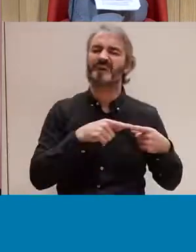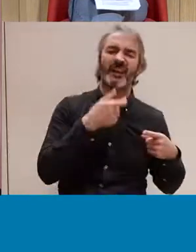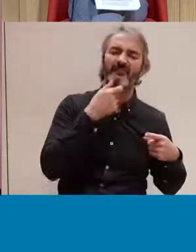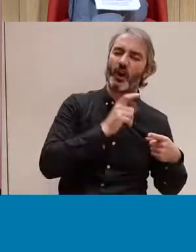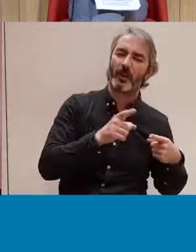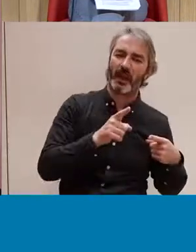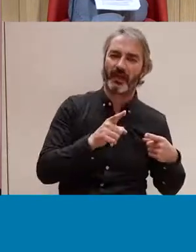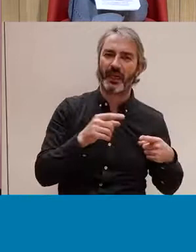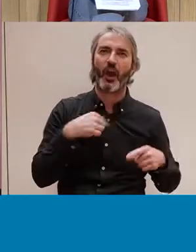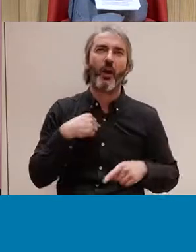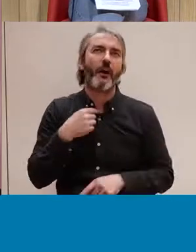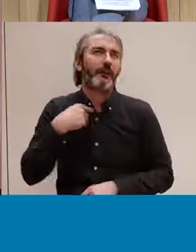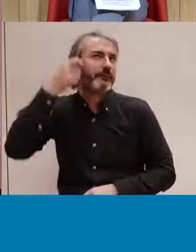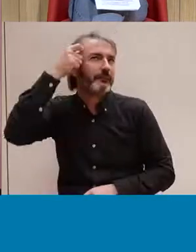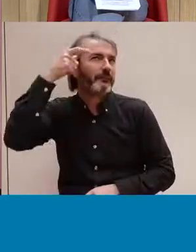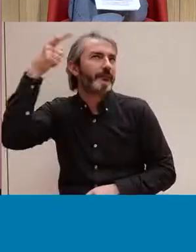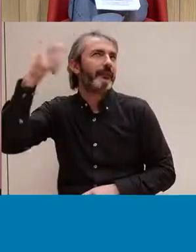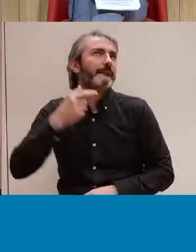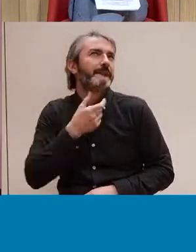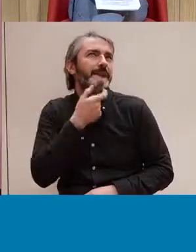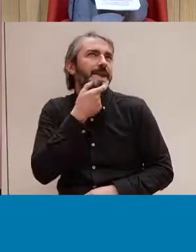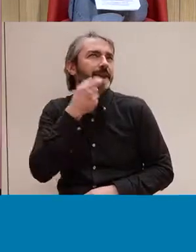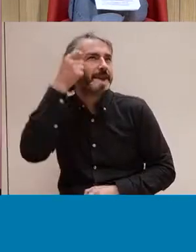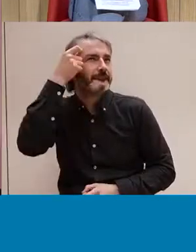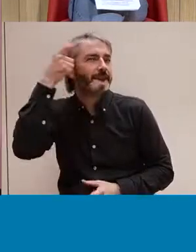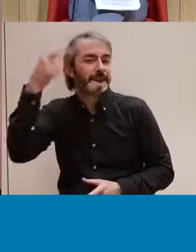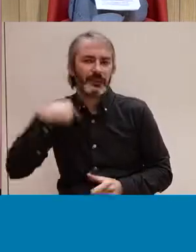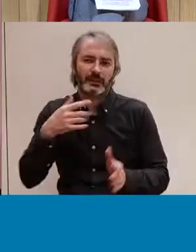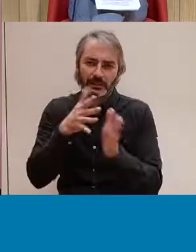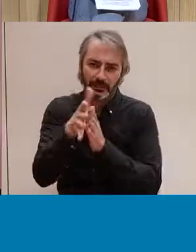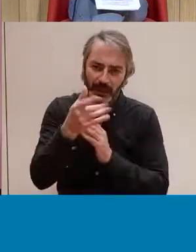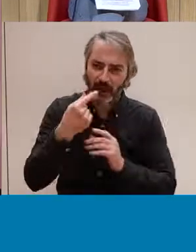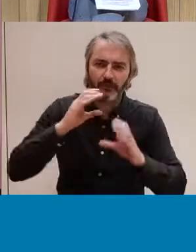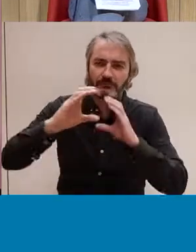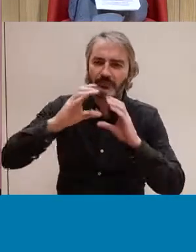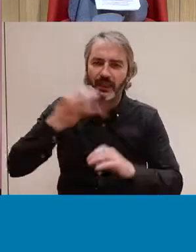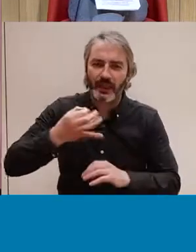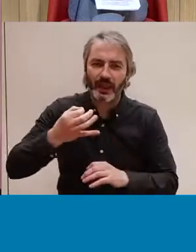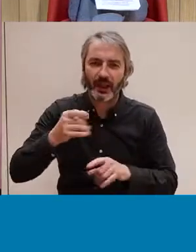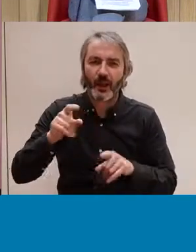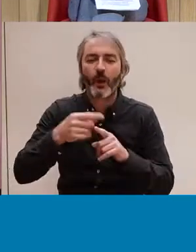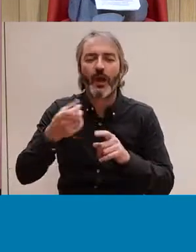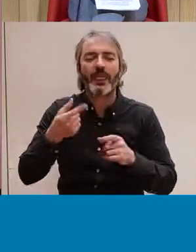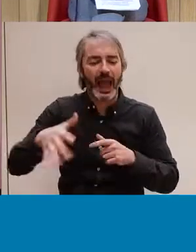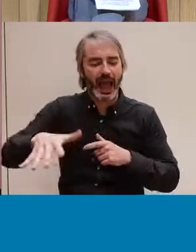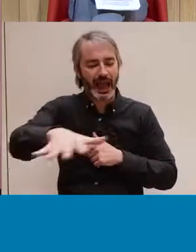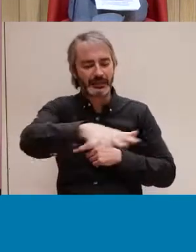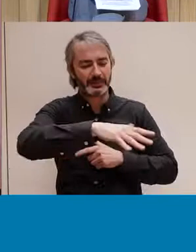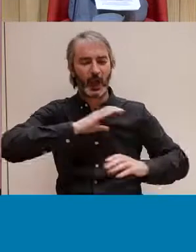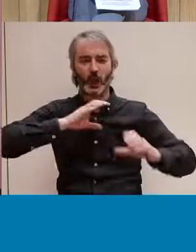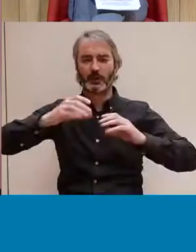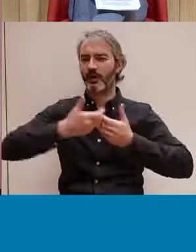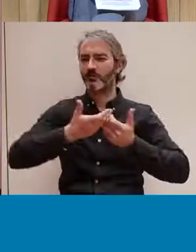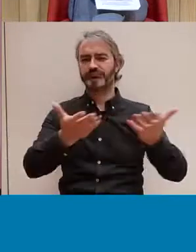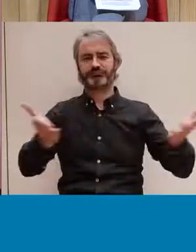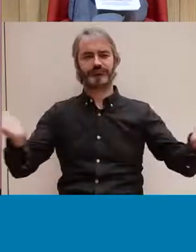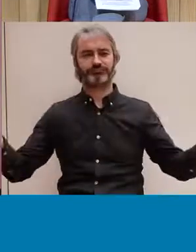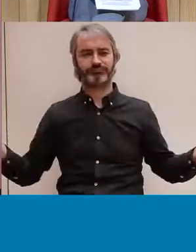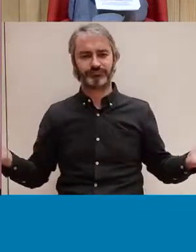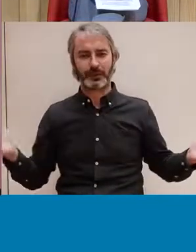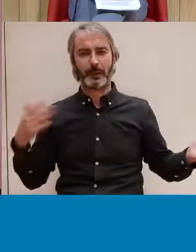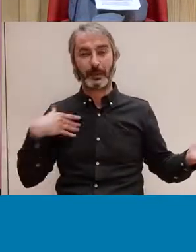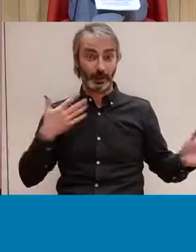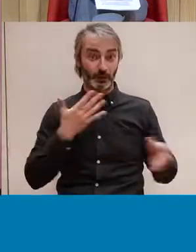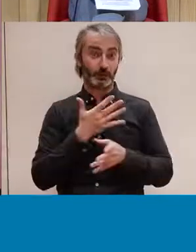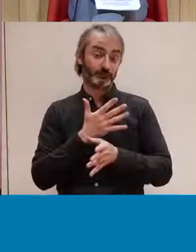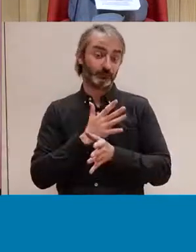algun desig que tinguis de fer qualsevol cosa. O sigui, com poder generar un espai ampli de comunicació previ i durant el